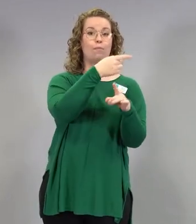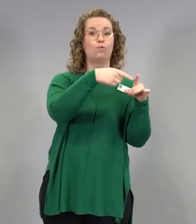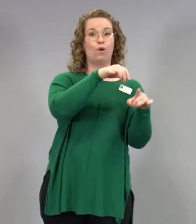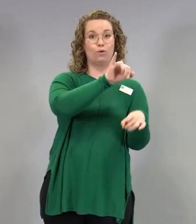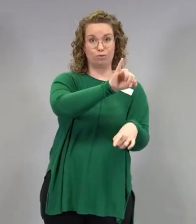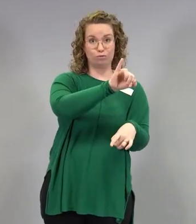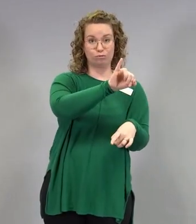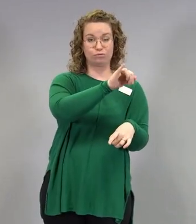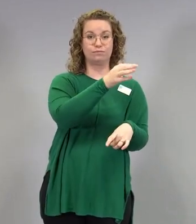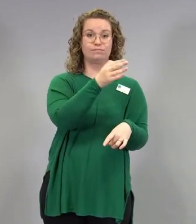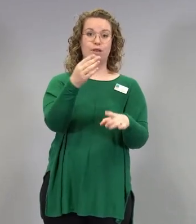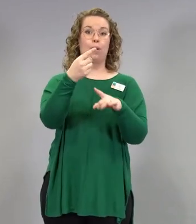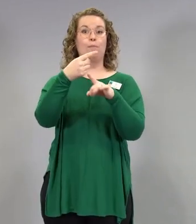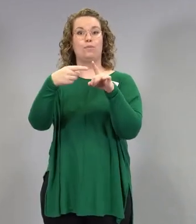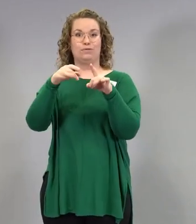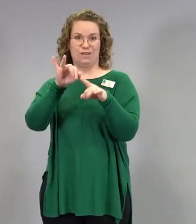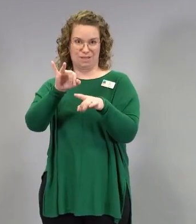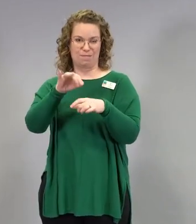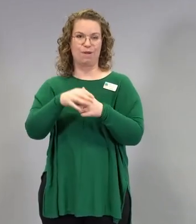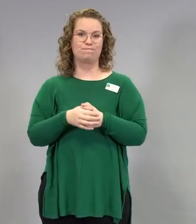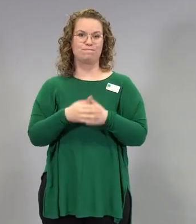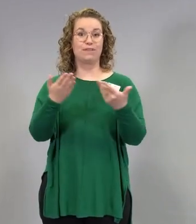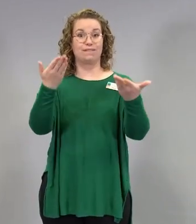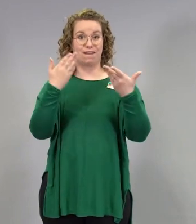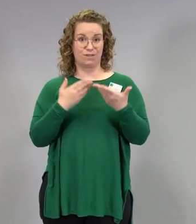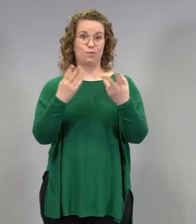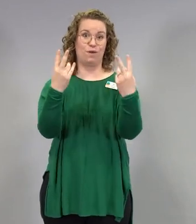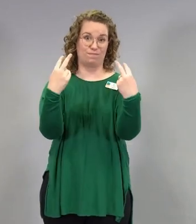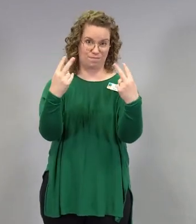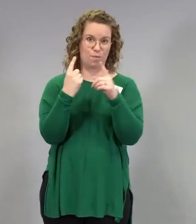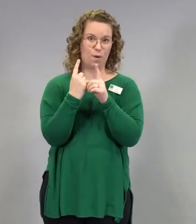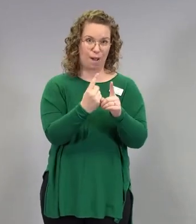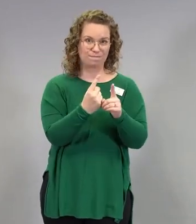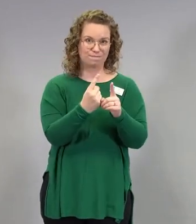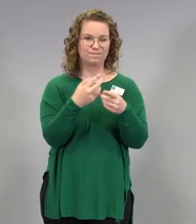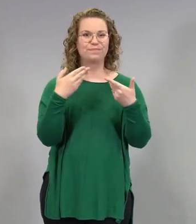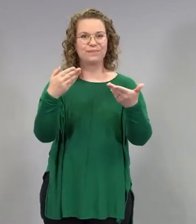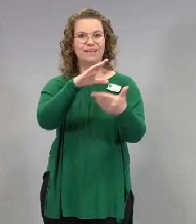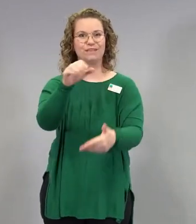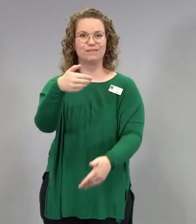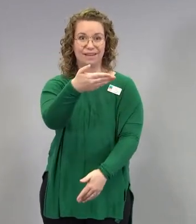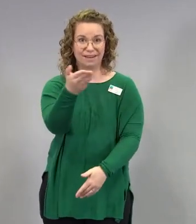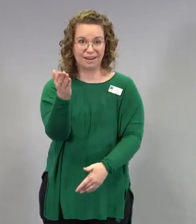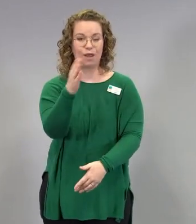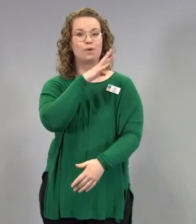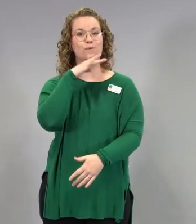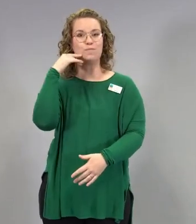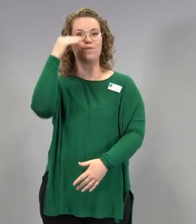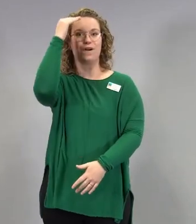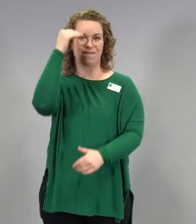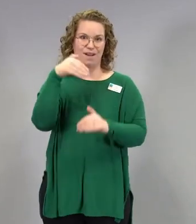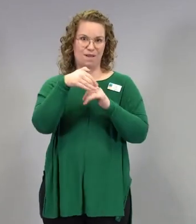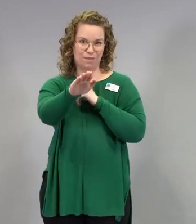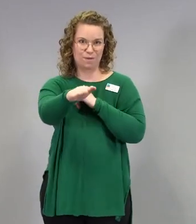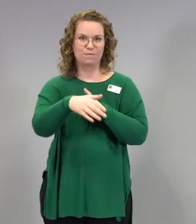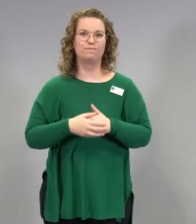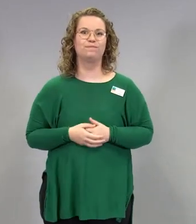tervetuloa myös silloin seuraamaan sitten tätä meidän ajankohtaiskatsausta. Kiitos kaikille ja oikein mukavaa illanjatkoa.